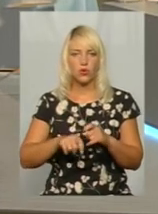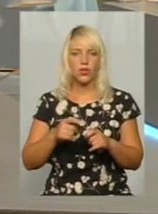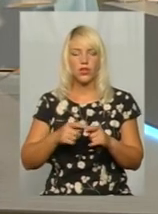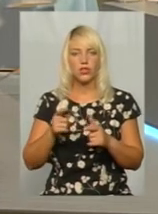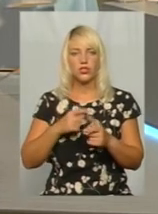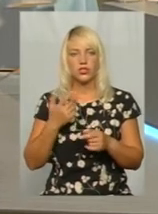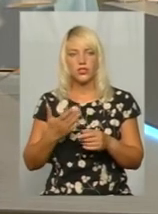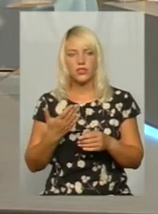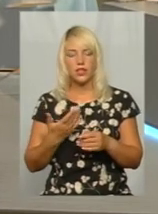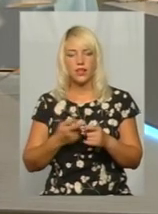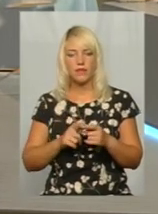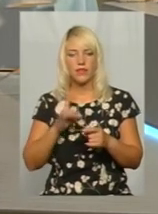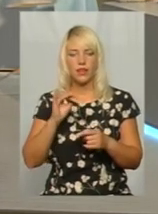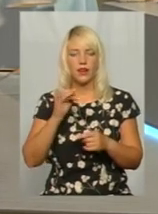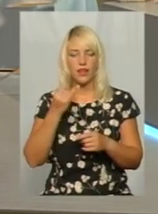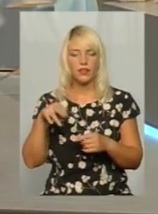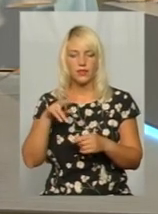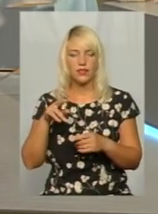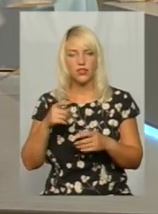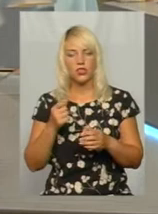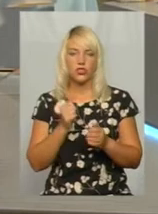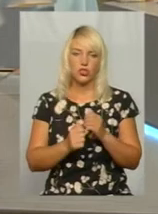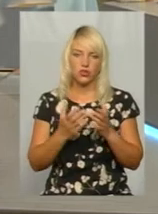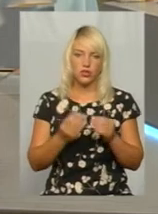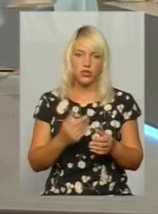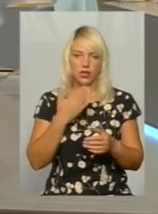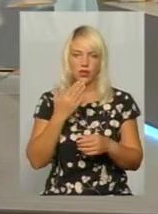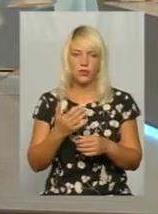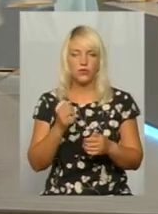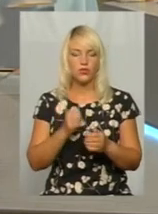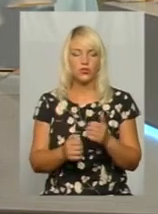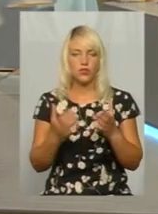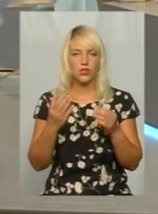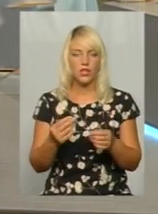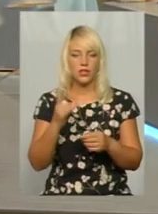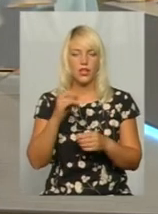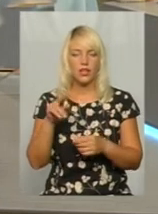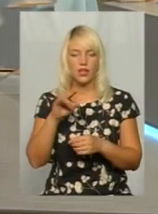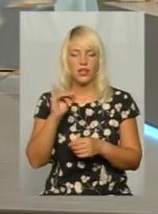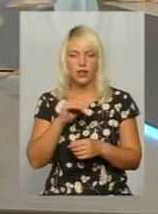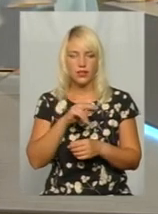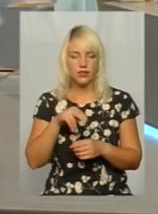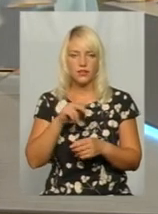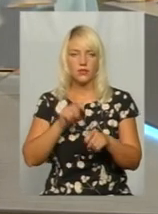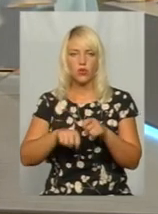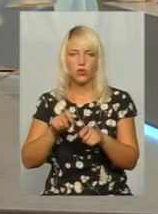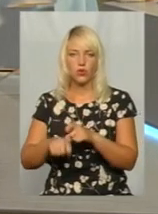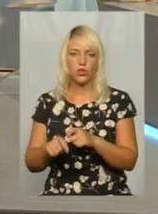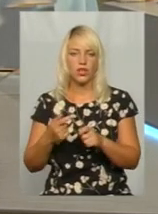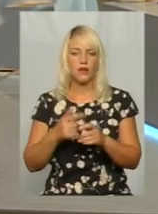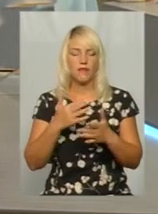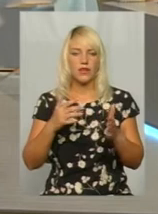чином? Чи це рейдить? Щоденно здійснюється габаритнового контроль. В різних точках, з можливим